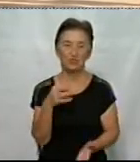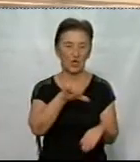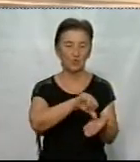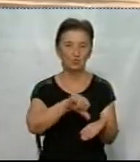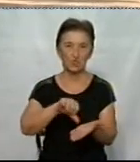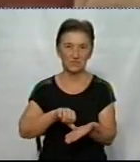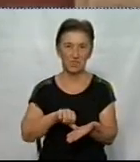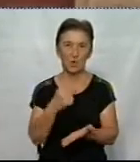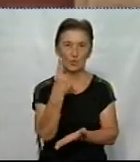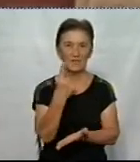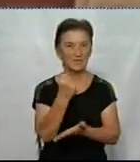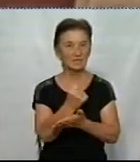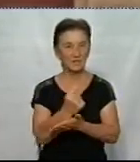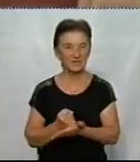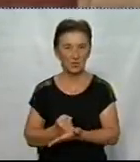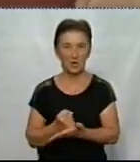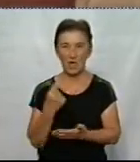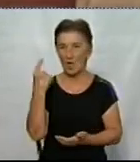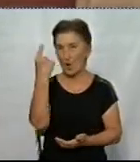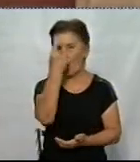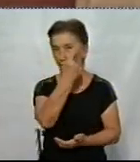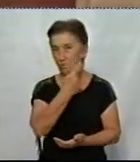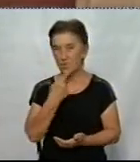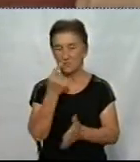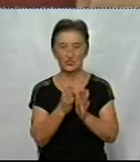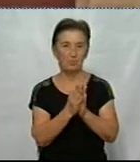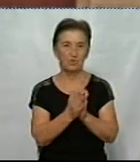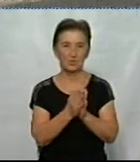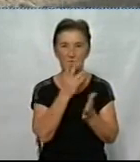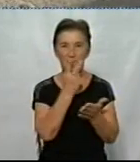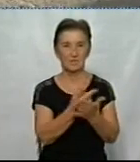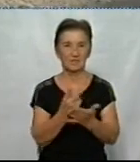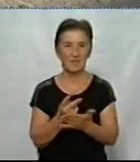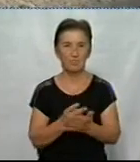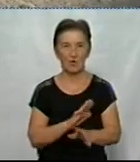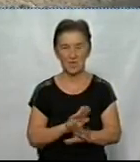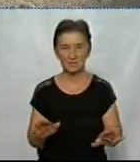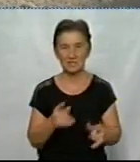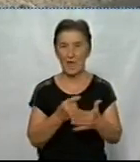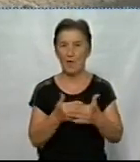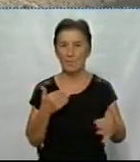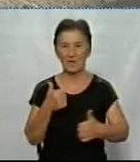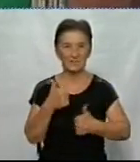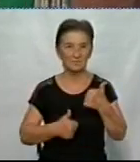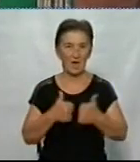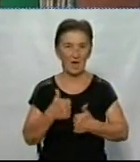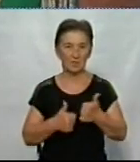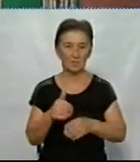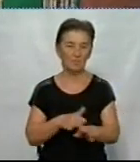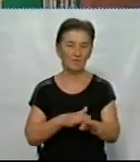одному запасному. Обличчя військових організатори просять не показувати. Перед змаганнями бійцям проводять інструктаж.